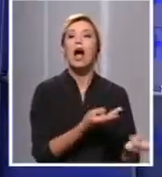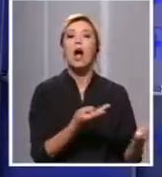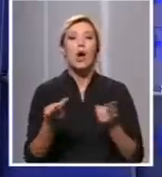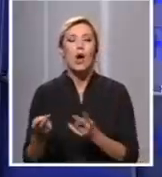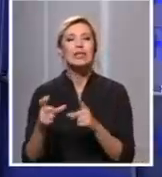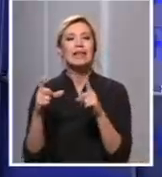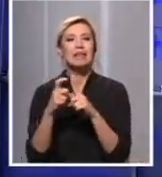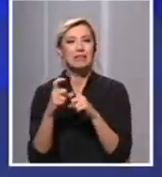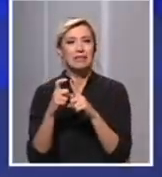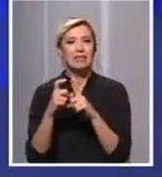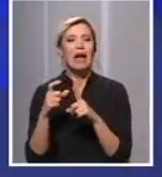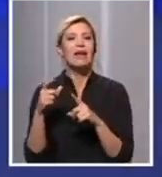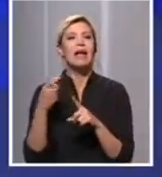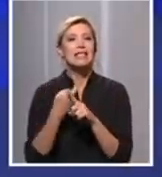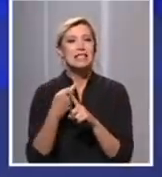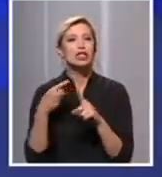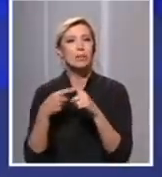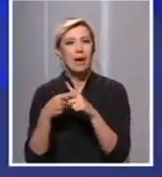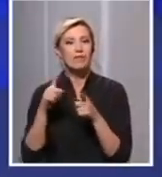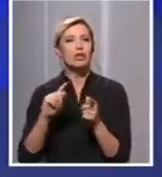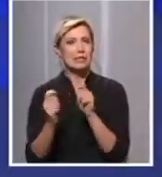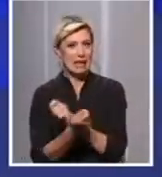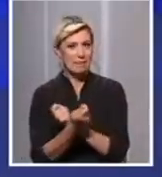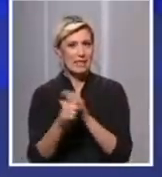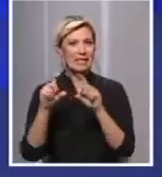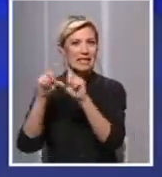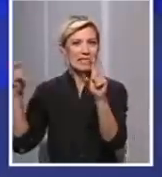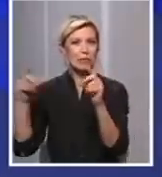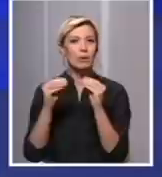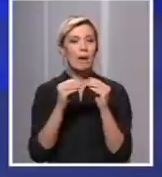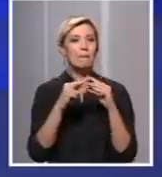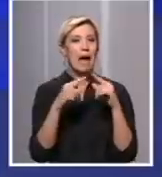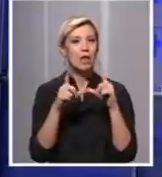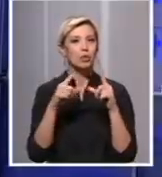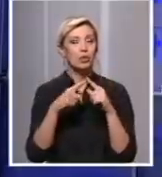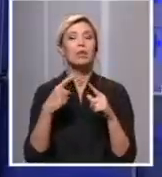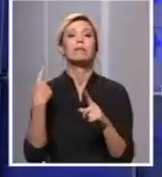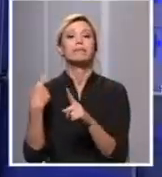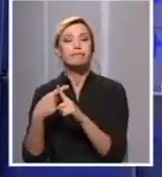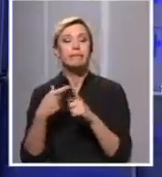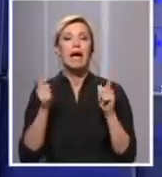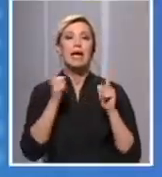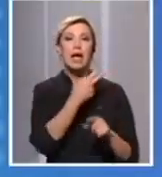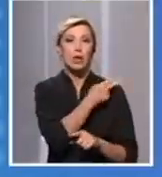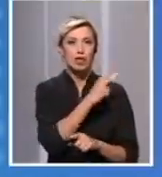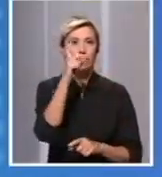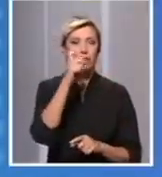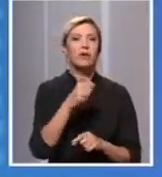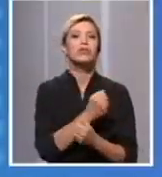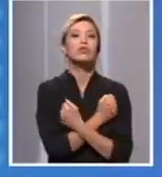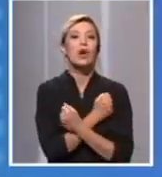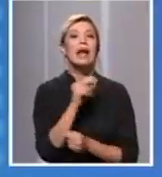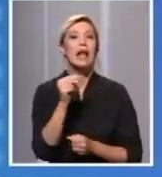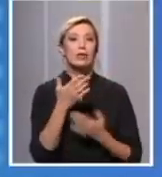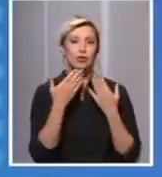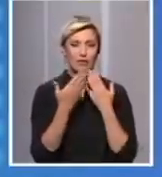Darija Kisić i Tepavčević, zamenica direktora Instituta Batut. Dobrodoši, hvala vam što ste ovde i gradonačelnik Beograda, Zoran Ratovićić, hvala i vama što ste